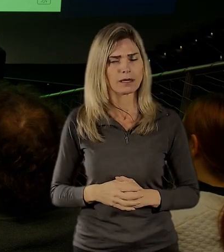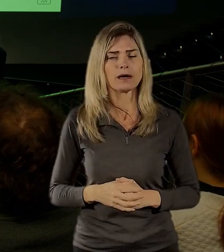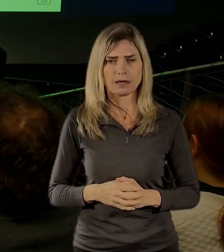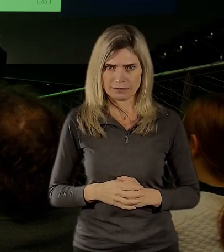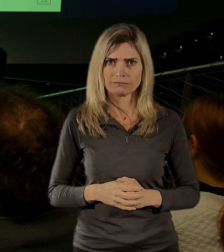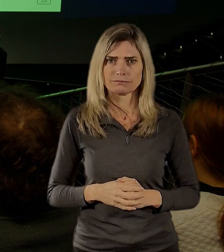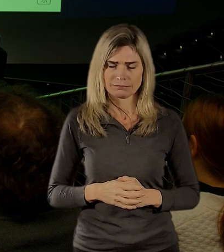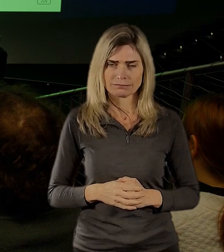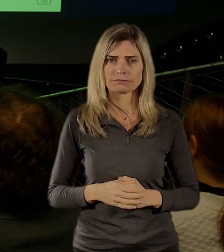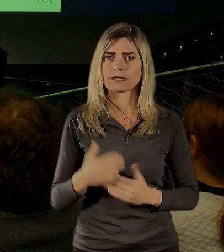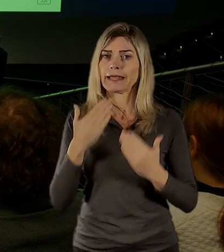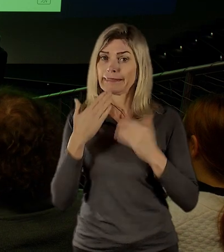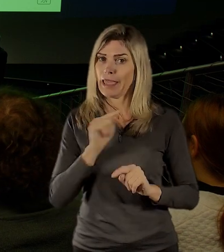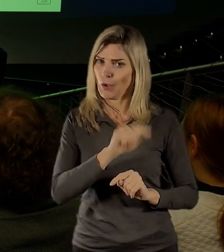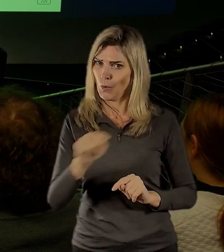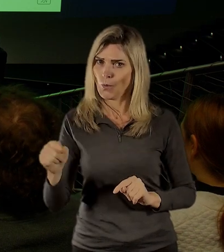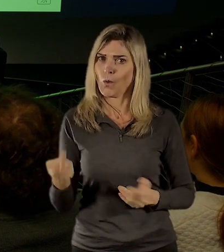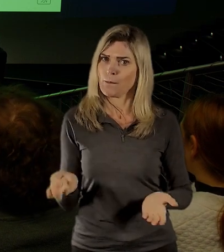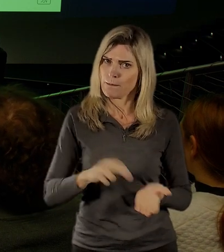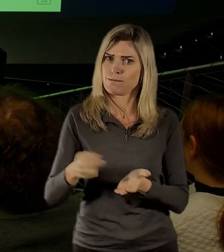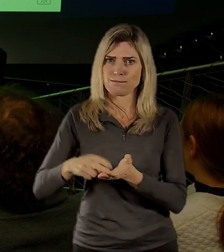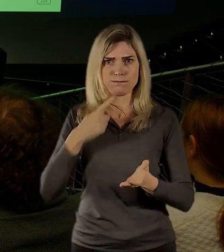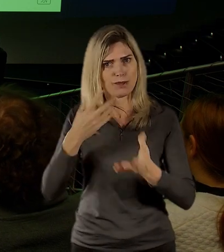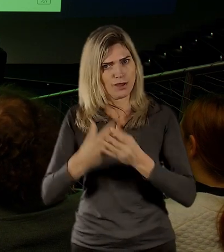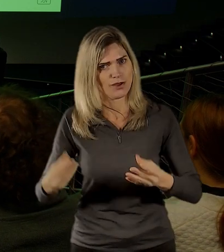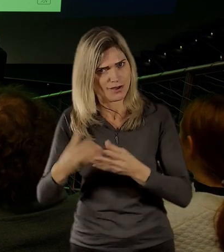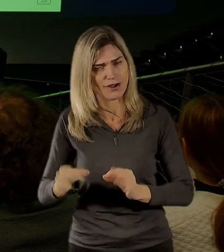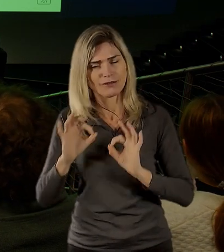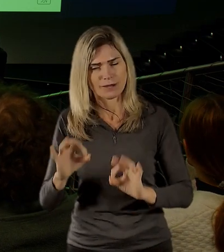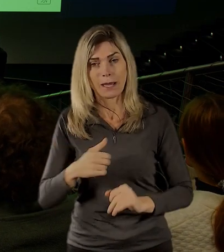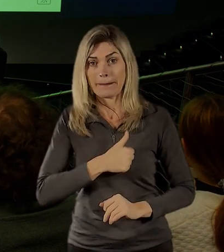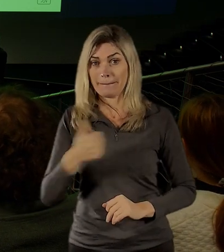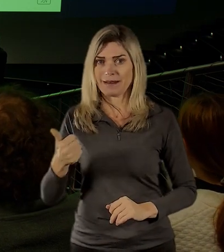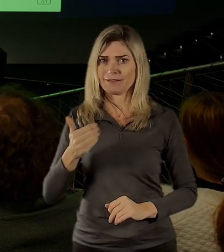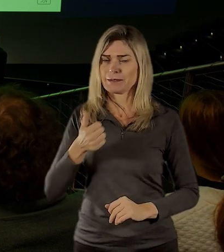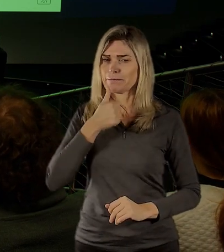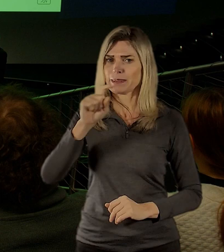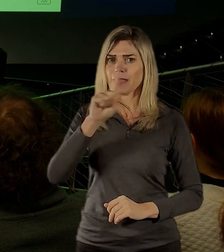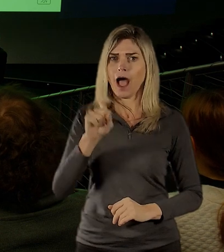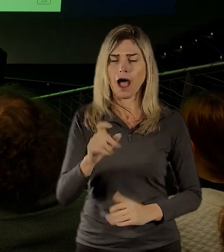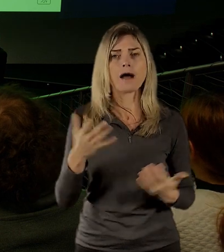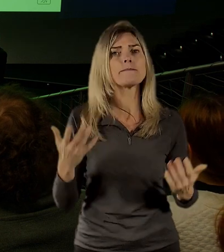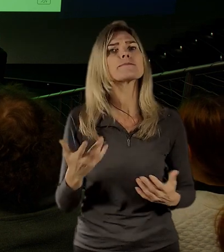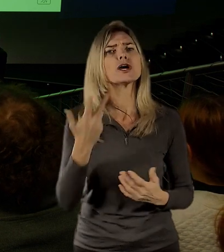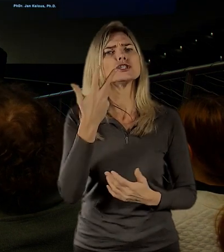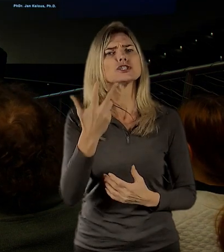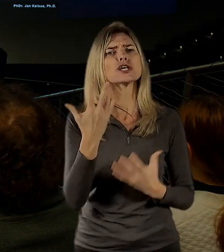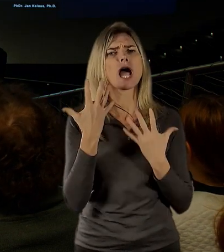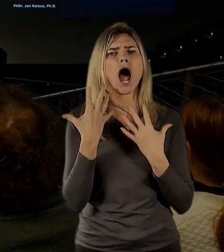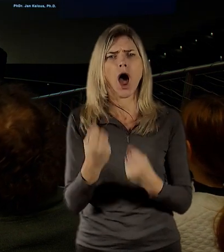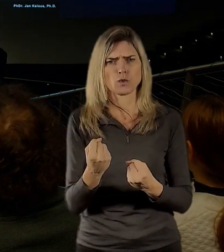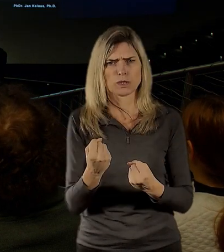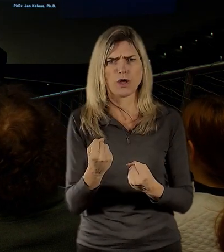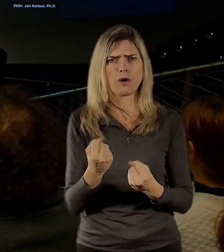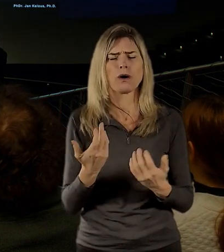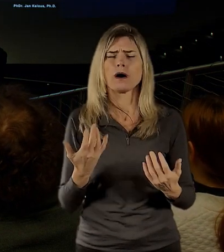Takže, jak jsem říkal, děkuju za to, za vaše příspěvky. Moje první otázka je, kde budou parkovat ty tři auta, která tam teďka byla